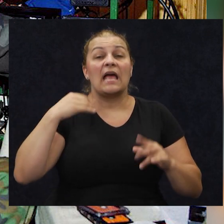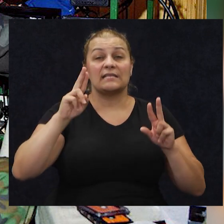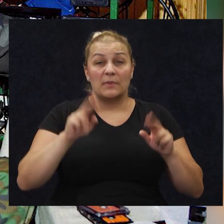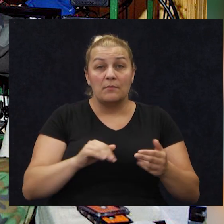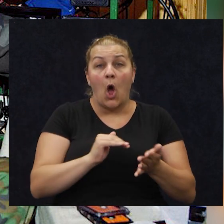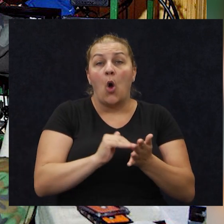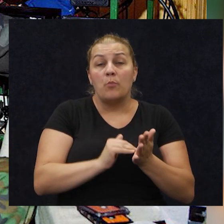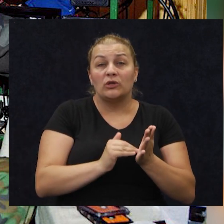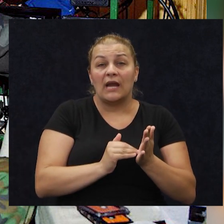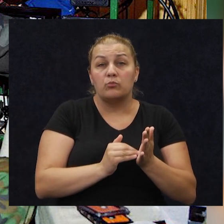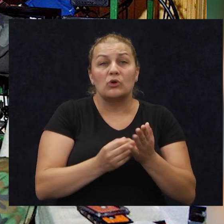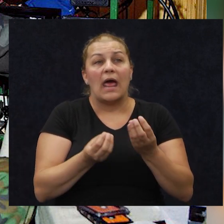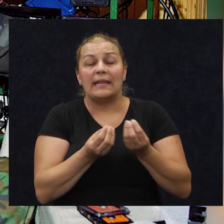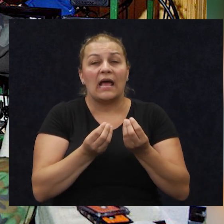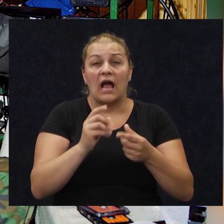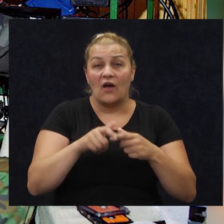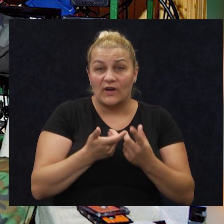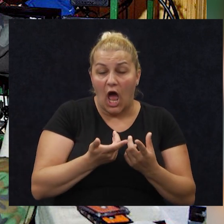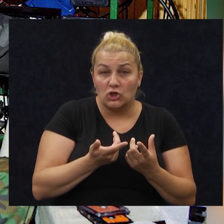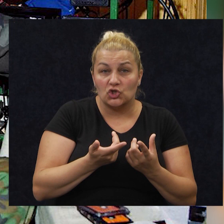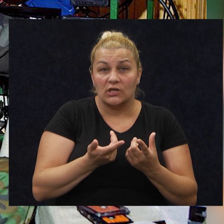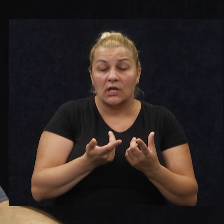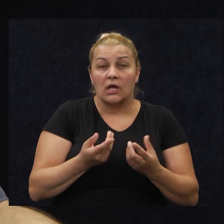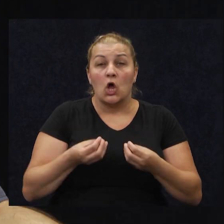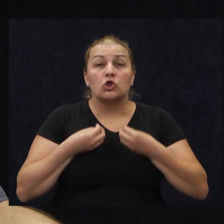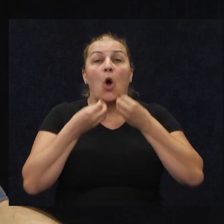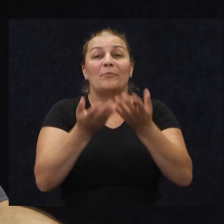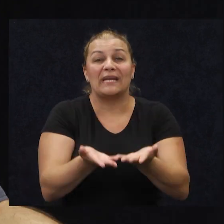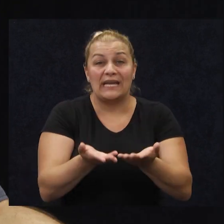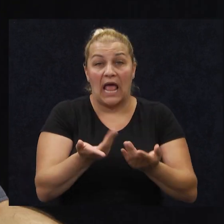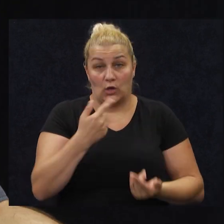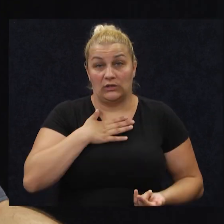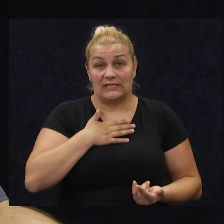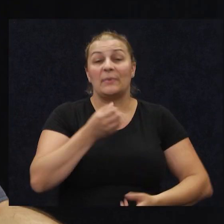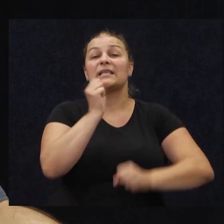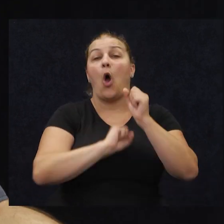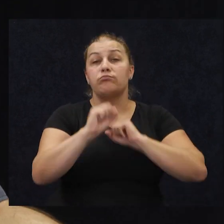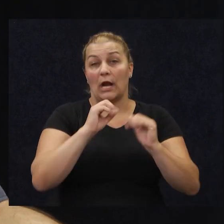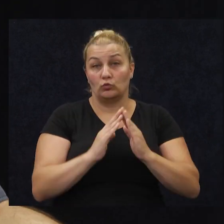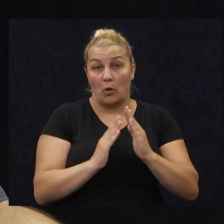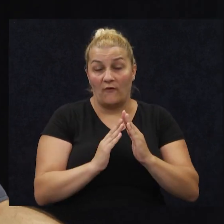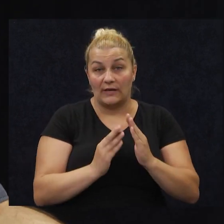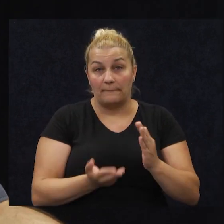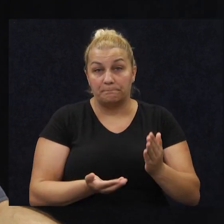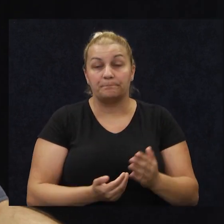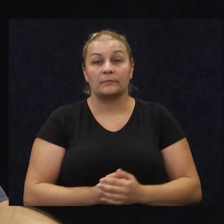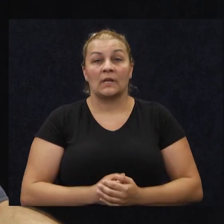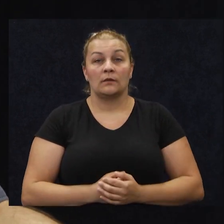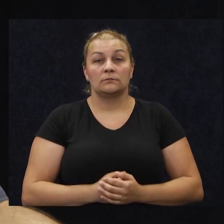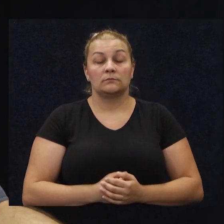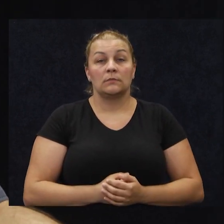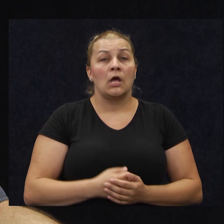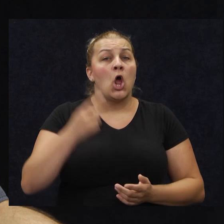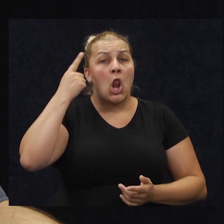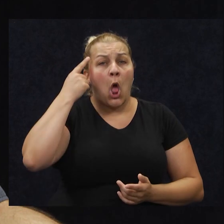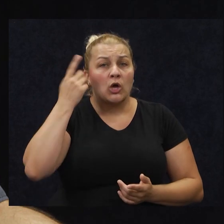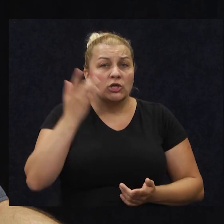na nekakav način doprinjeti obrani domovine. i logično